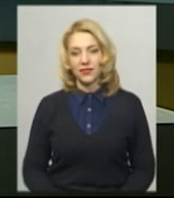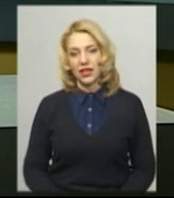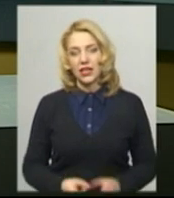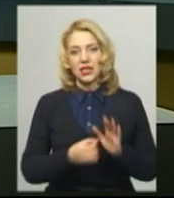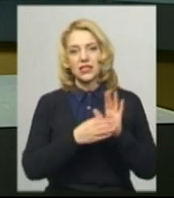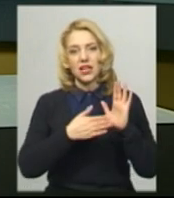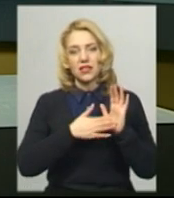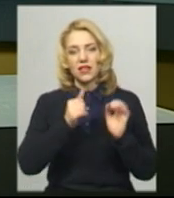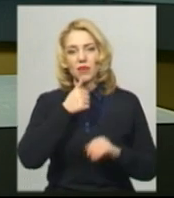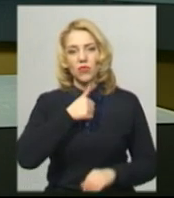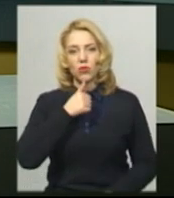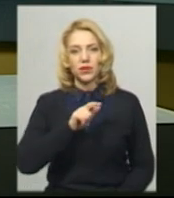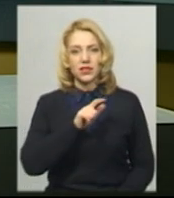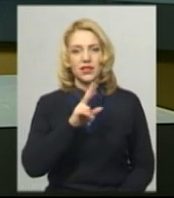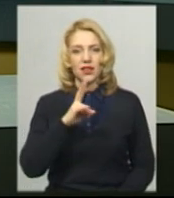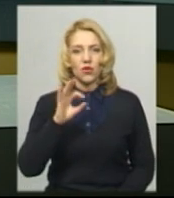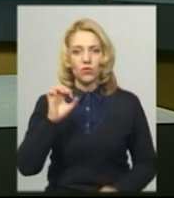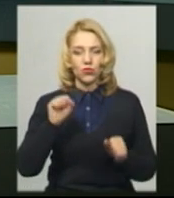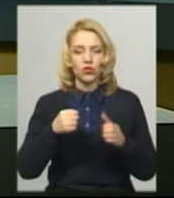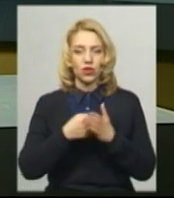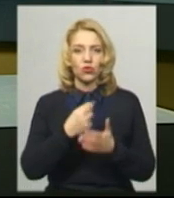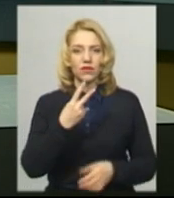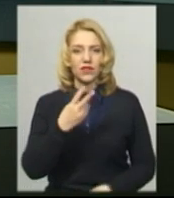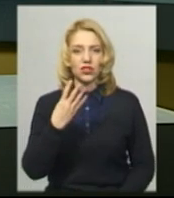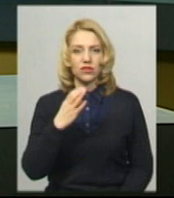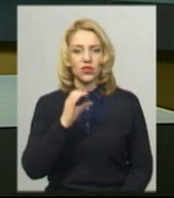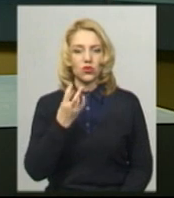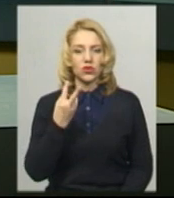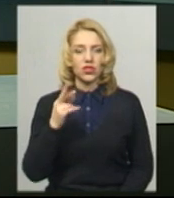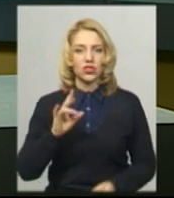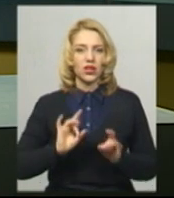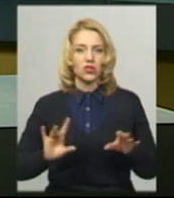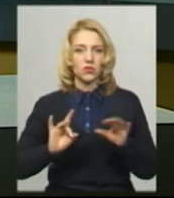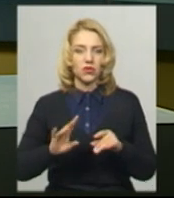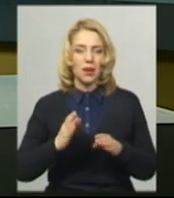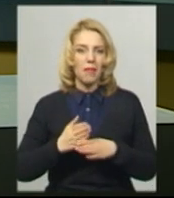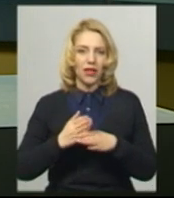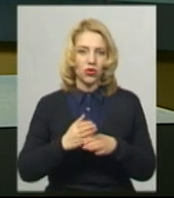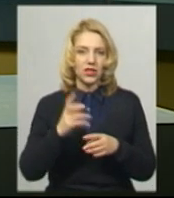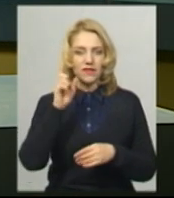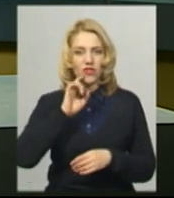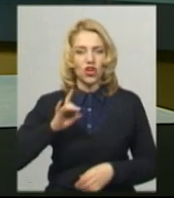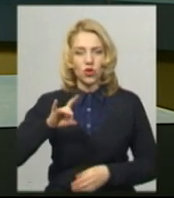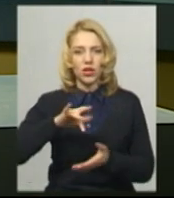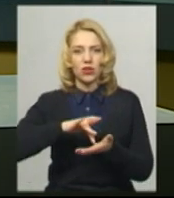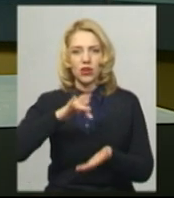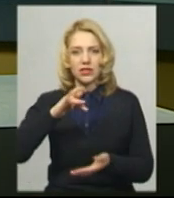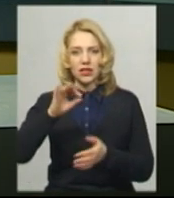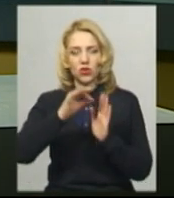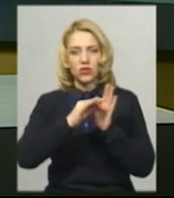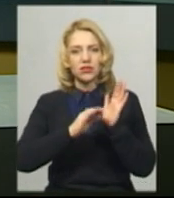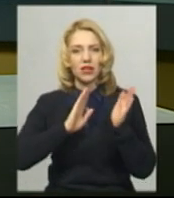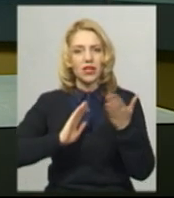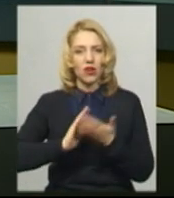Зареєструватися на пробне ЗНО можна до 24 січня. Про це розповіла методист Вінницького регіонального центру оцінювання якості